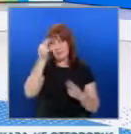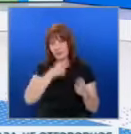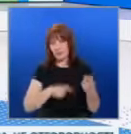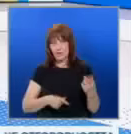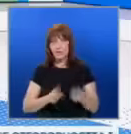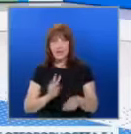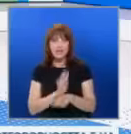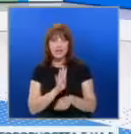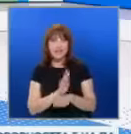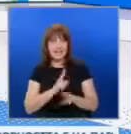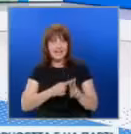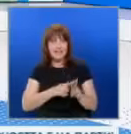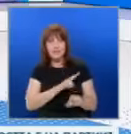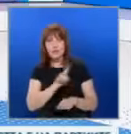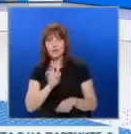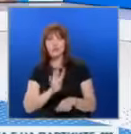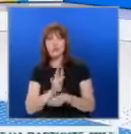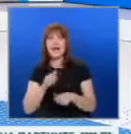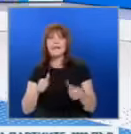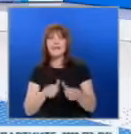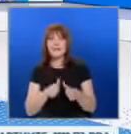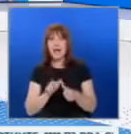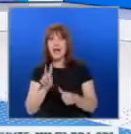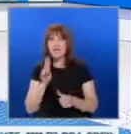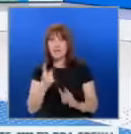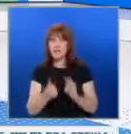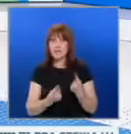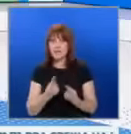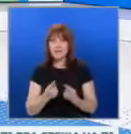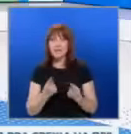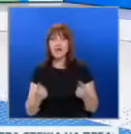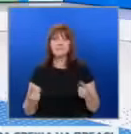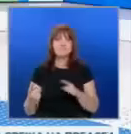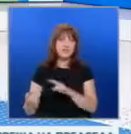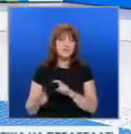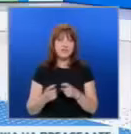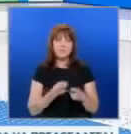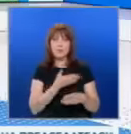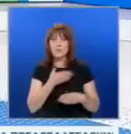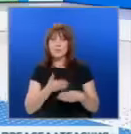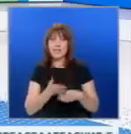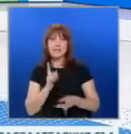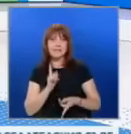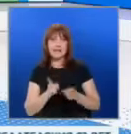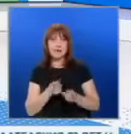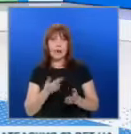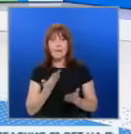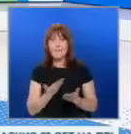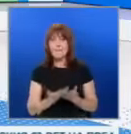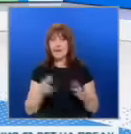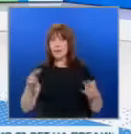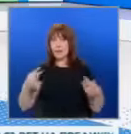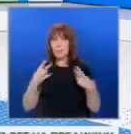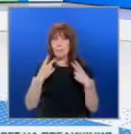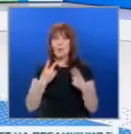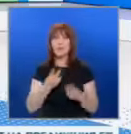14 юни до 14 юли. Дама от играчите на Бундестима влязоха в спор по време на последната тренировка. Това се случи пред погледа на над 4000